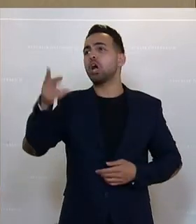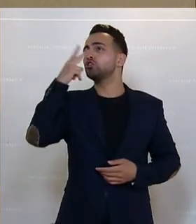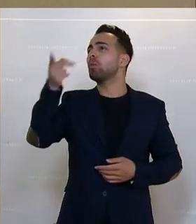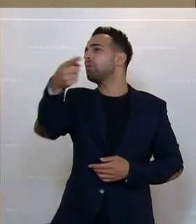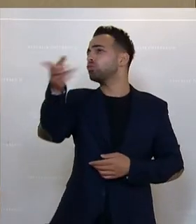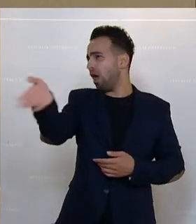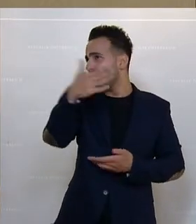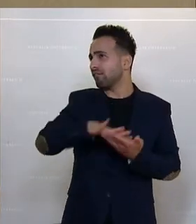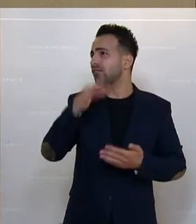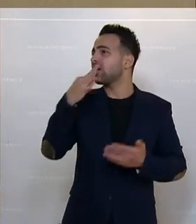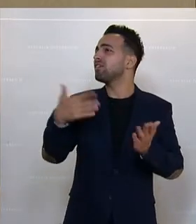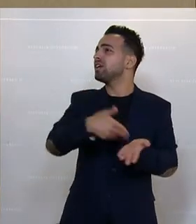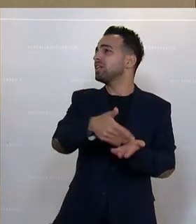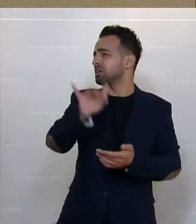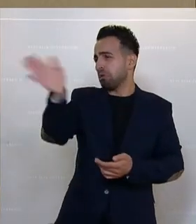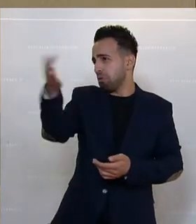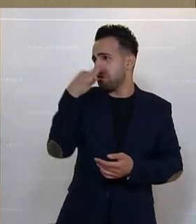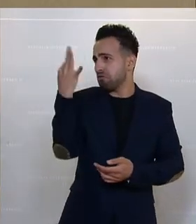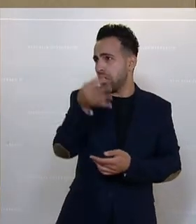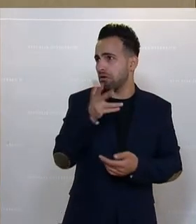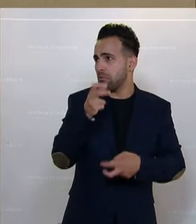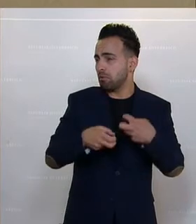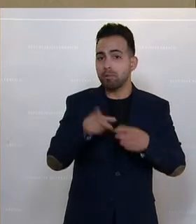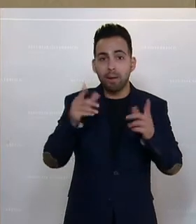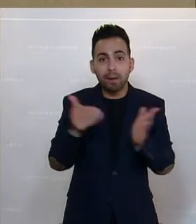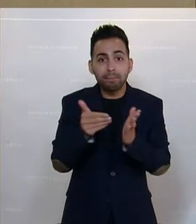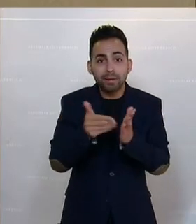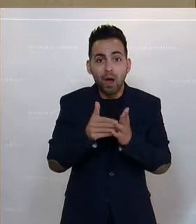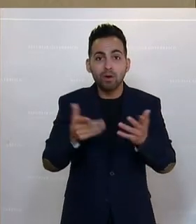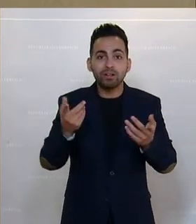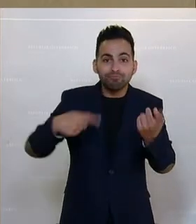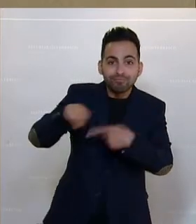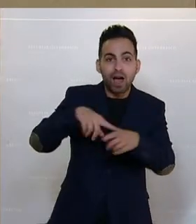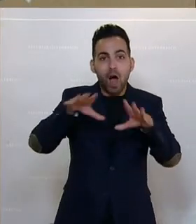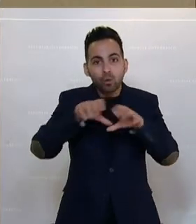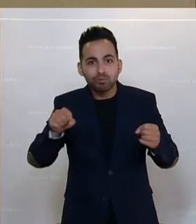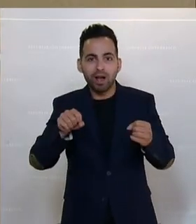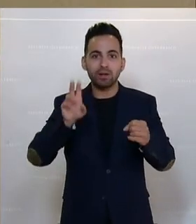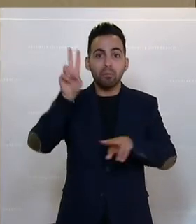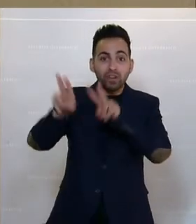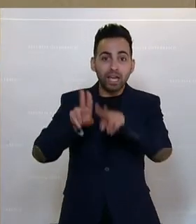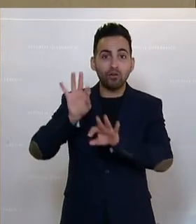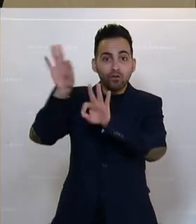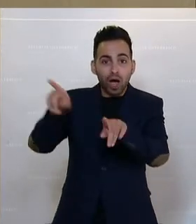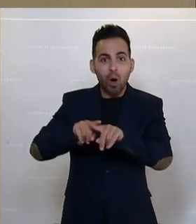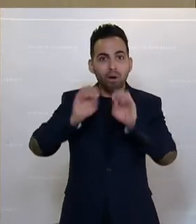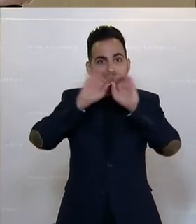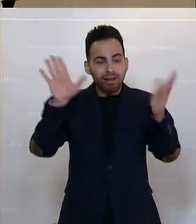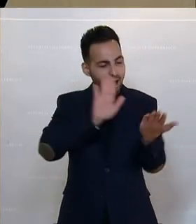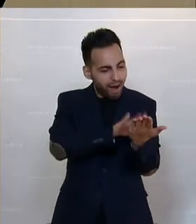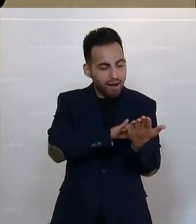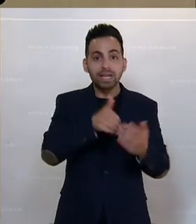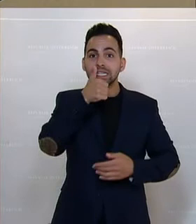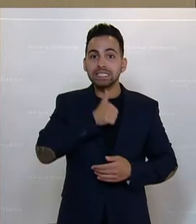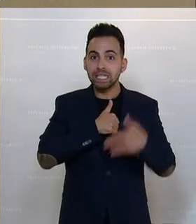viel Geld wir aufwenden. Aber es wäre genauso wichtig für Vereinbarkeit, es wäre genauso wichtig für die Pflege, so wie es Island jetzt macht. Wofür